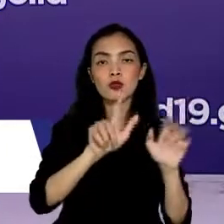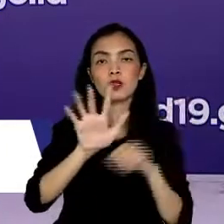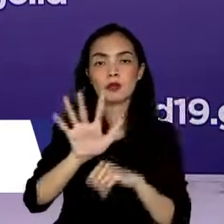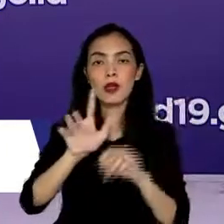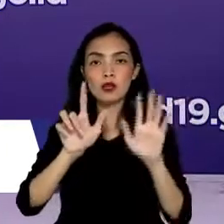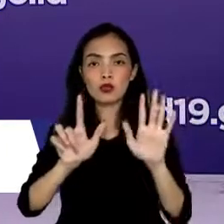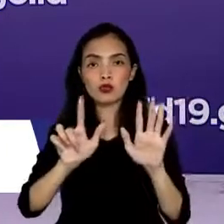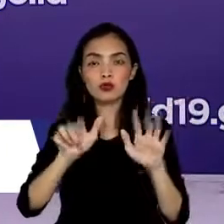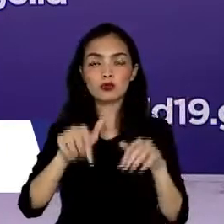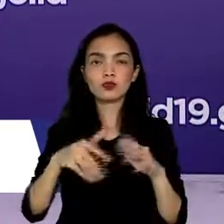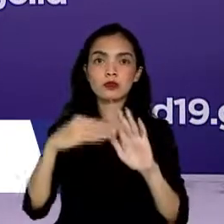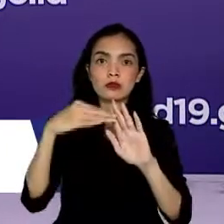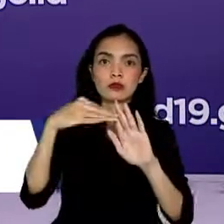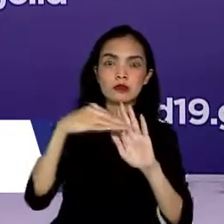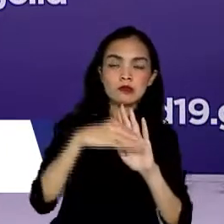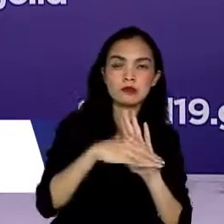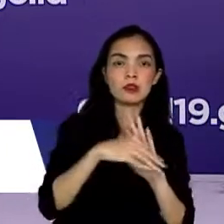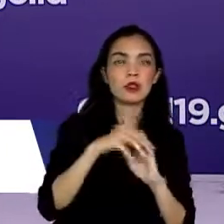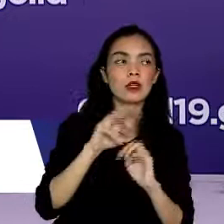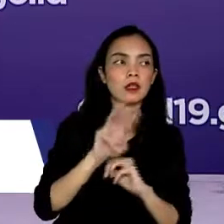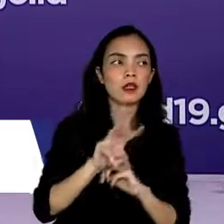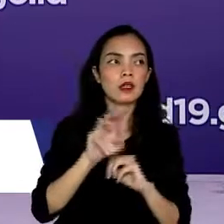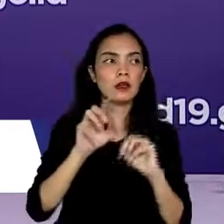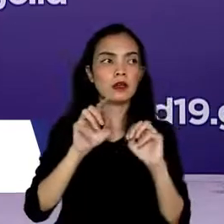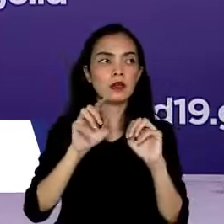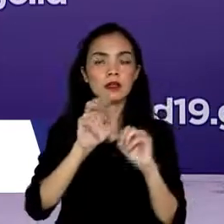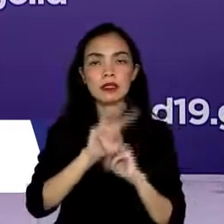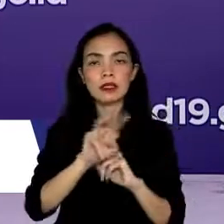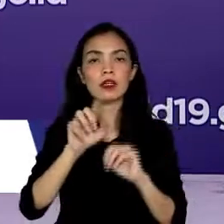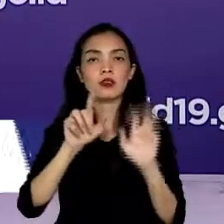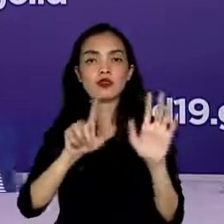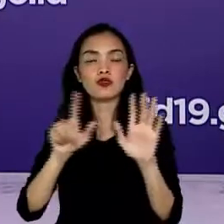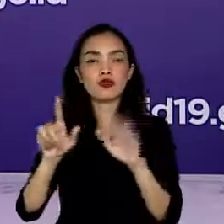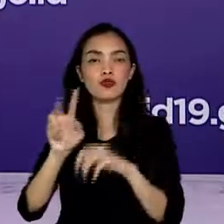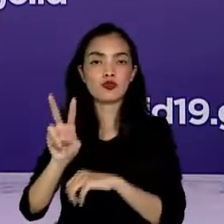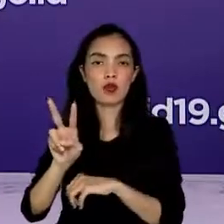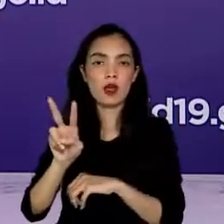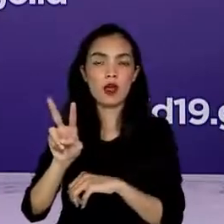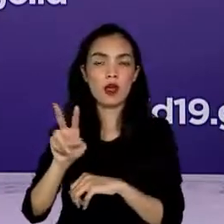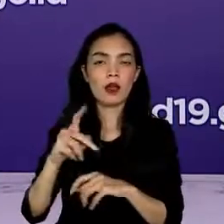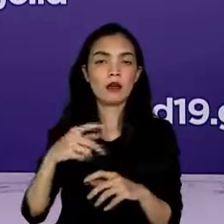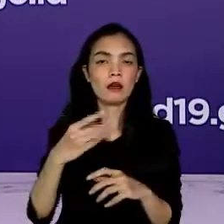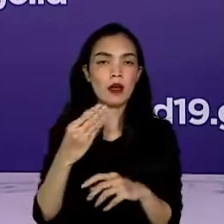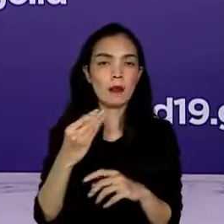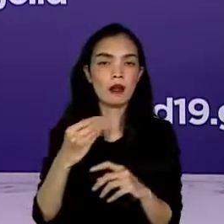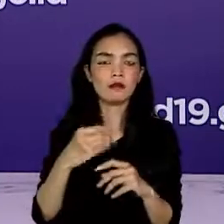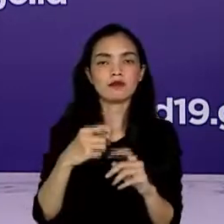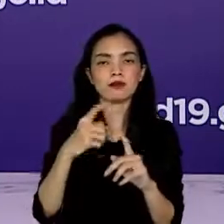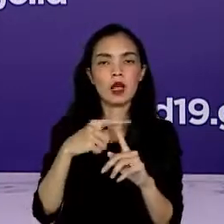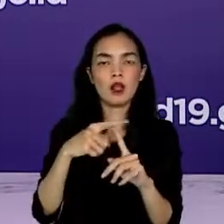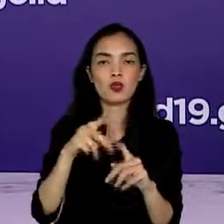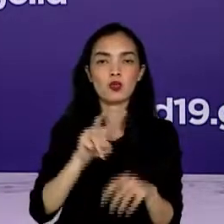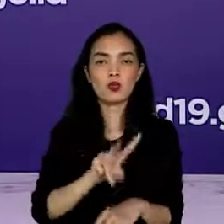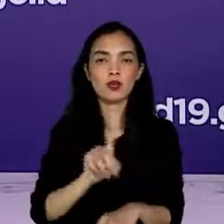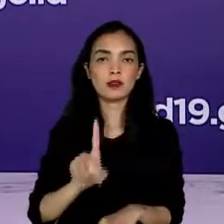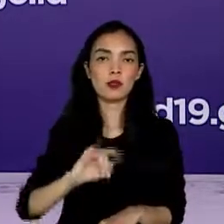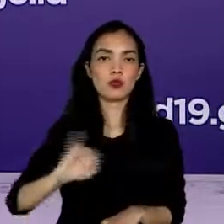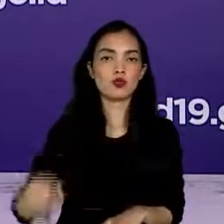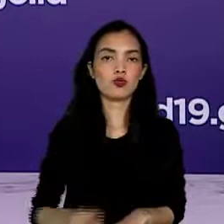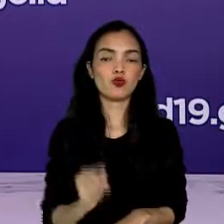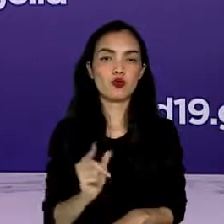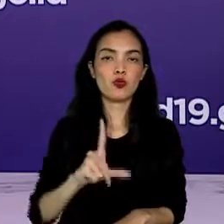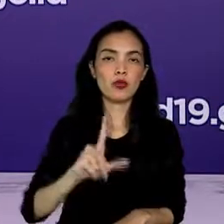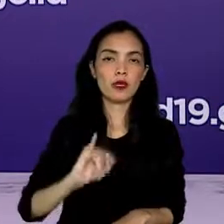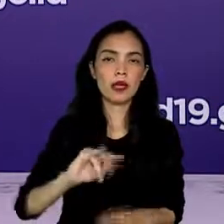menjadi 33.772 pada tanggal 21 Juli atau turun sebesar